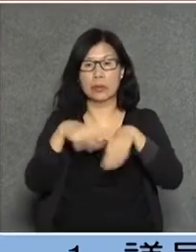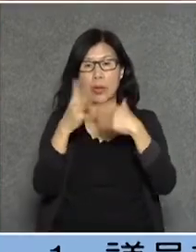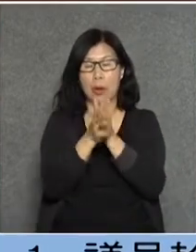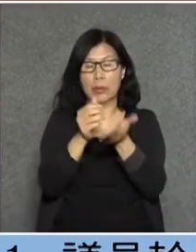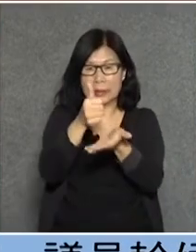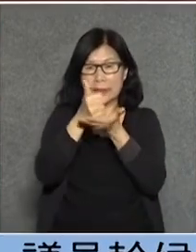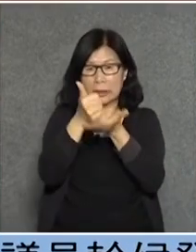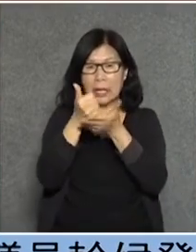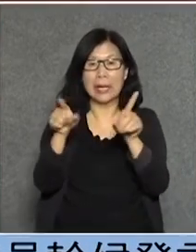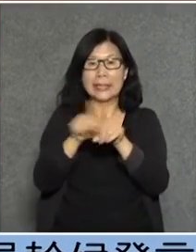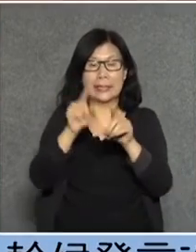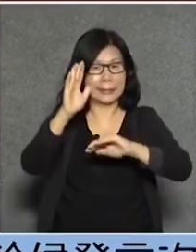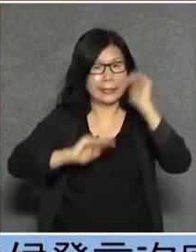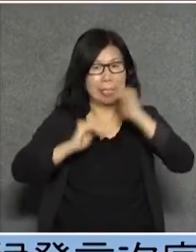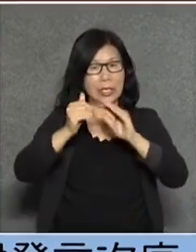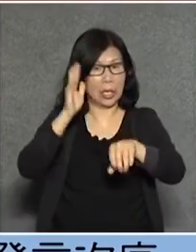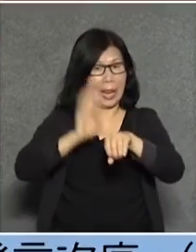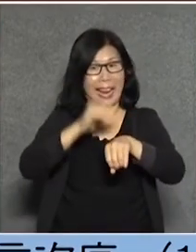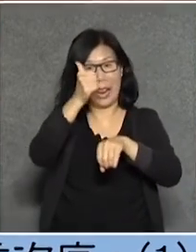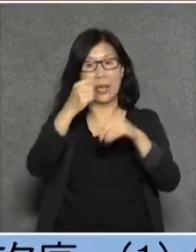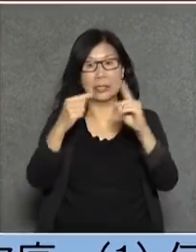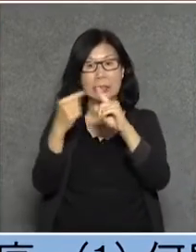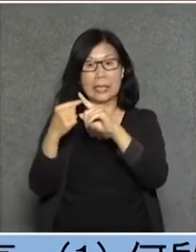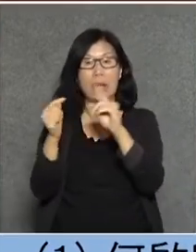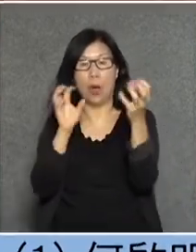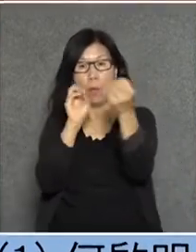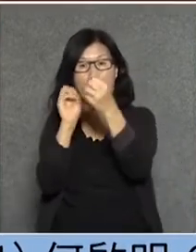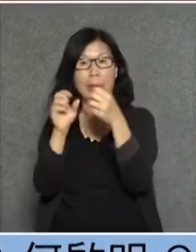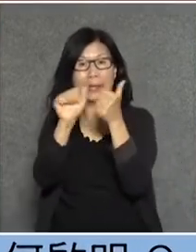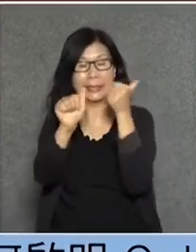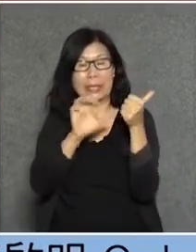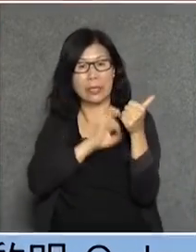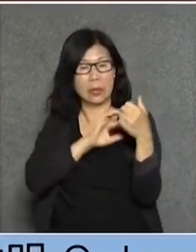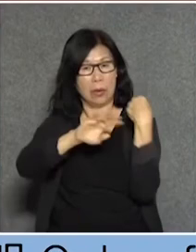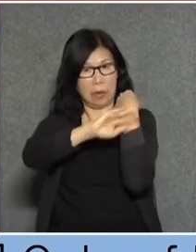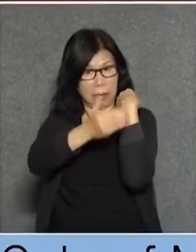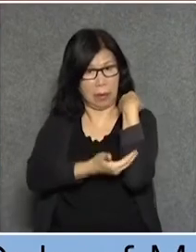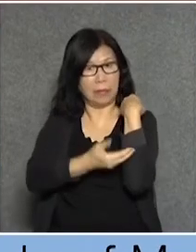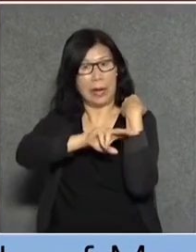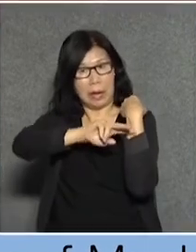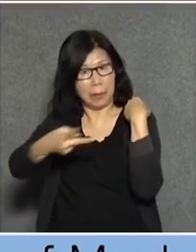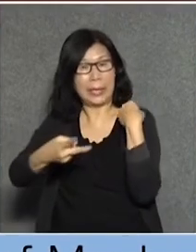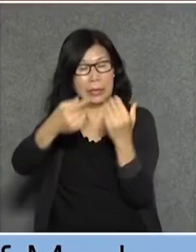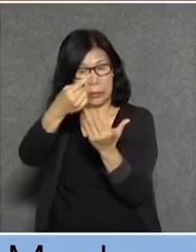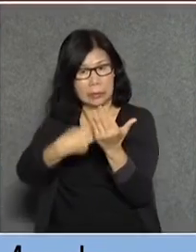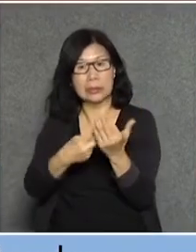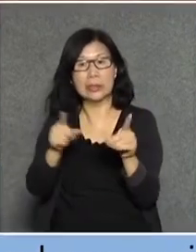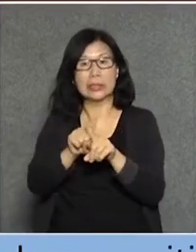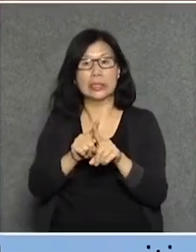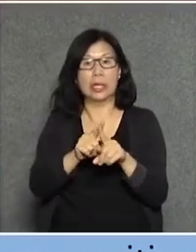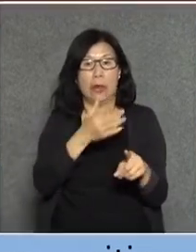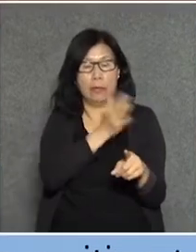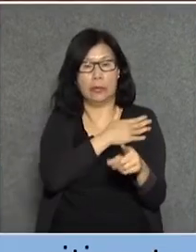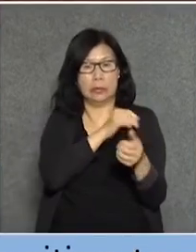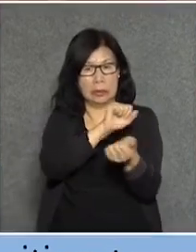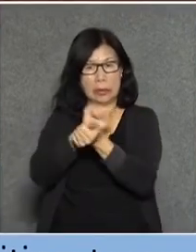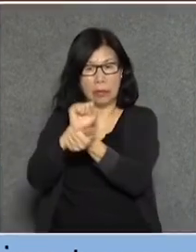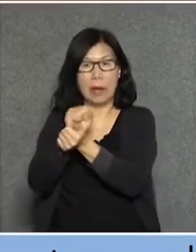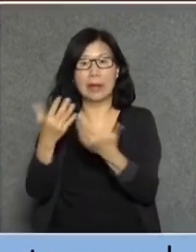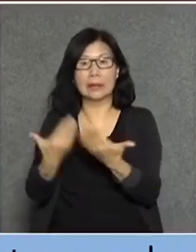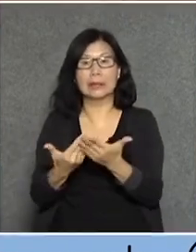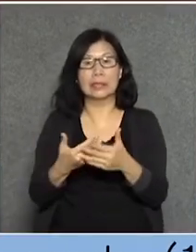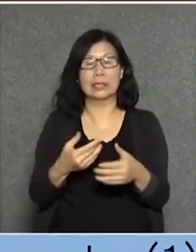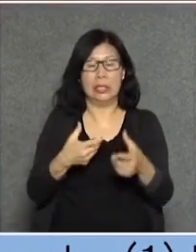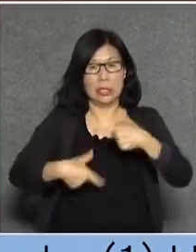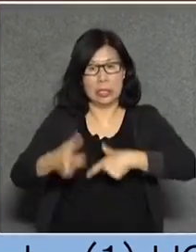有技能知識的人做委員會的諮詢去改法例然後執法嘛這裡就說完了花三億太少應該花三